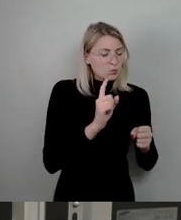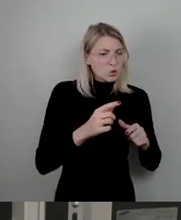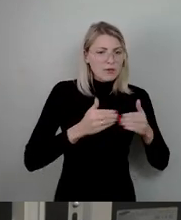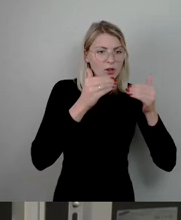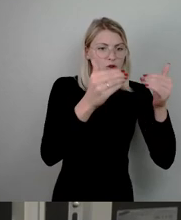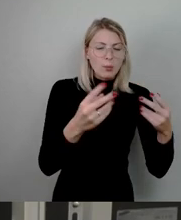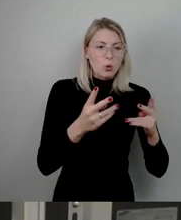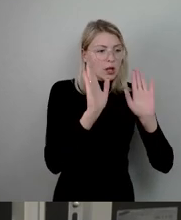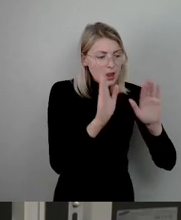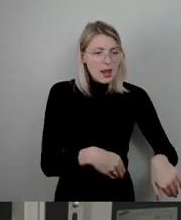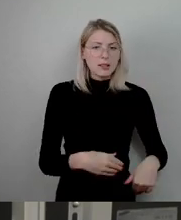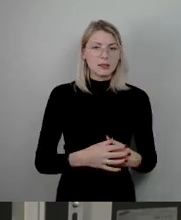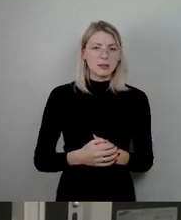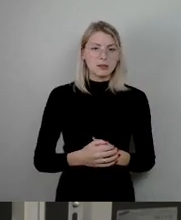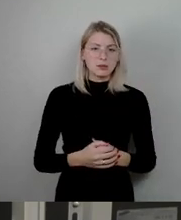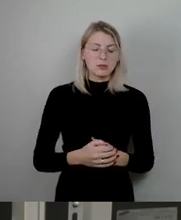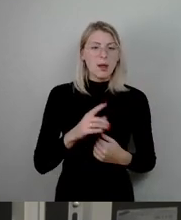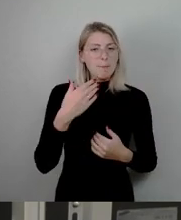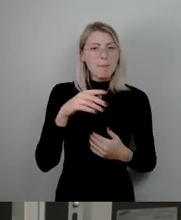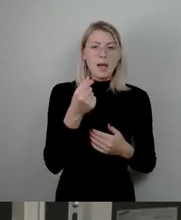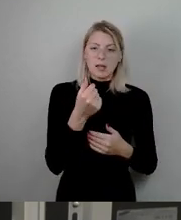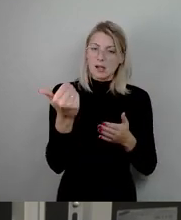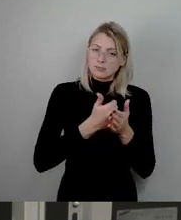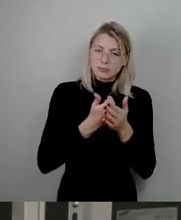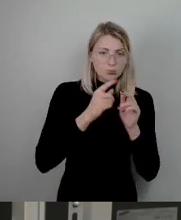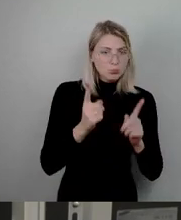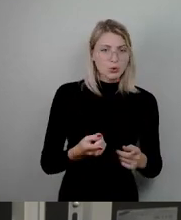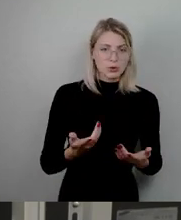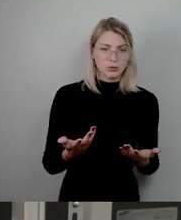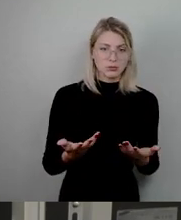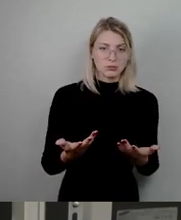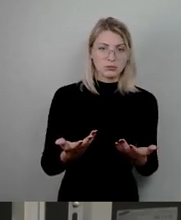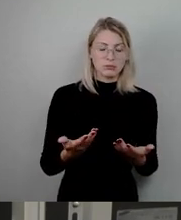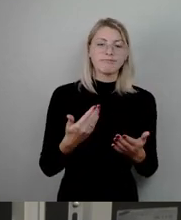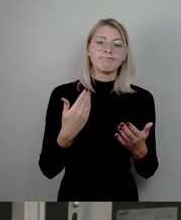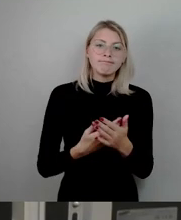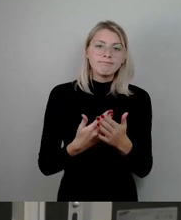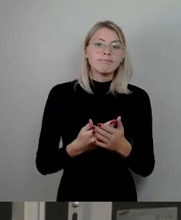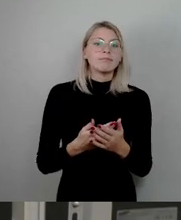und dass man mehr Geld einnimmt. So, und da haben wir durchaus massive,